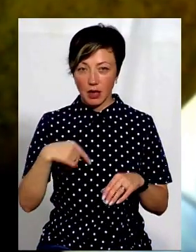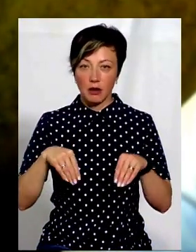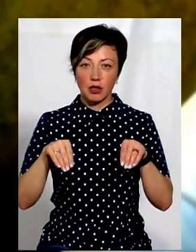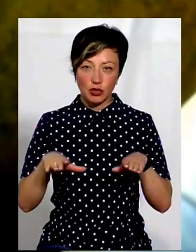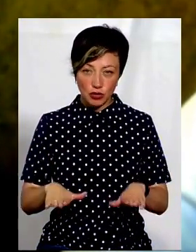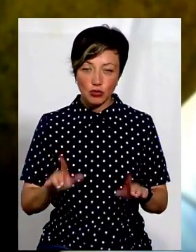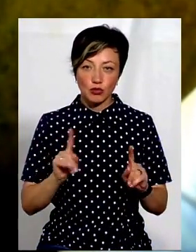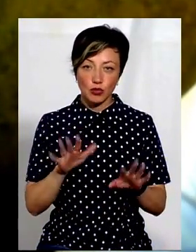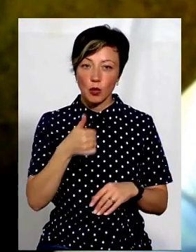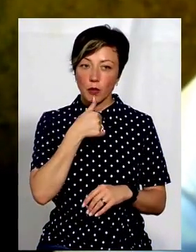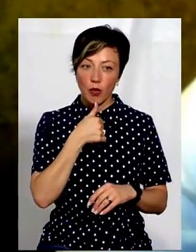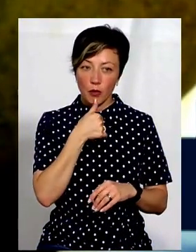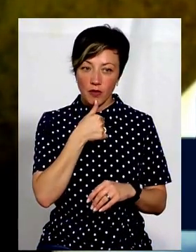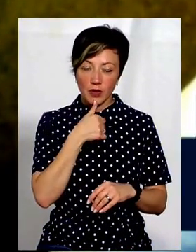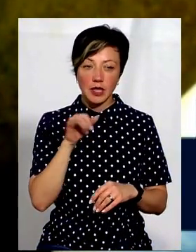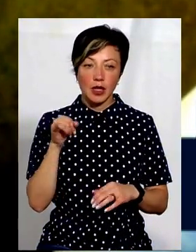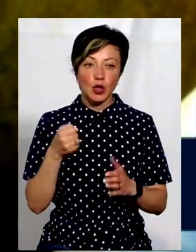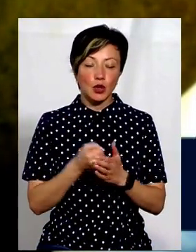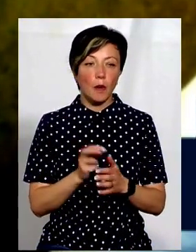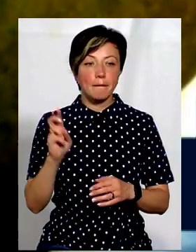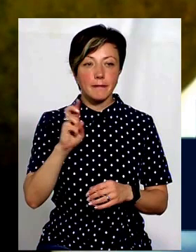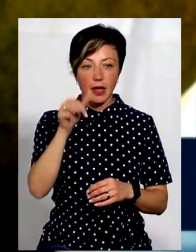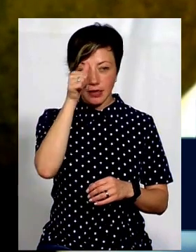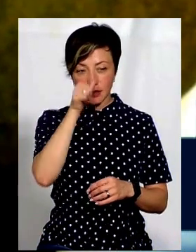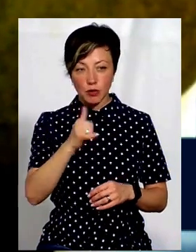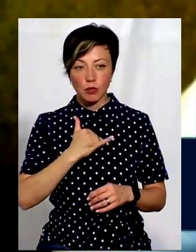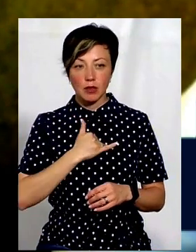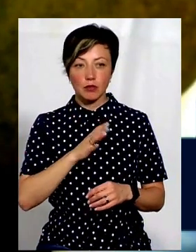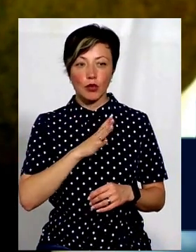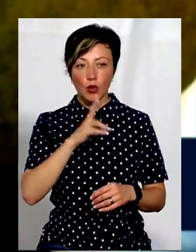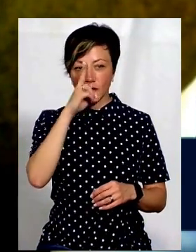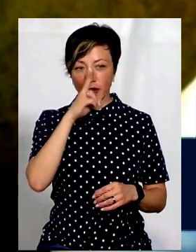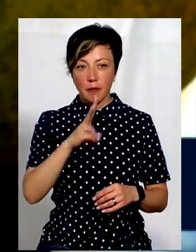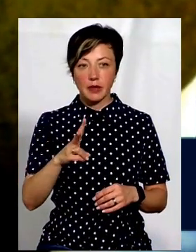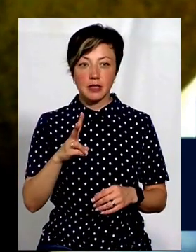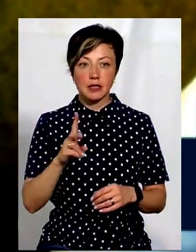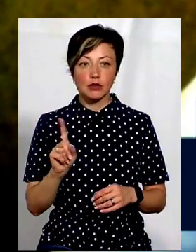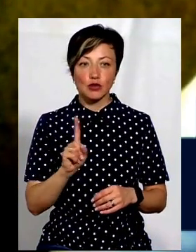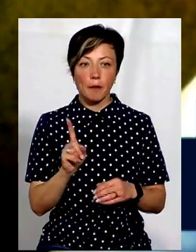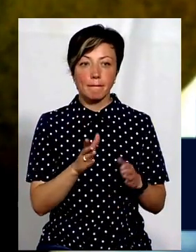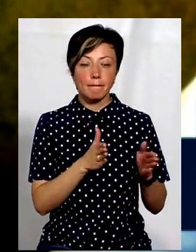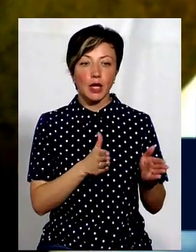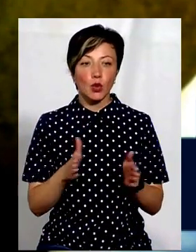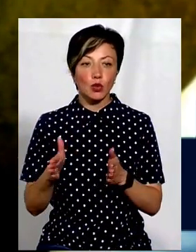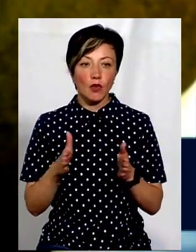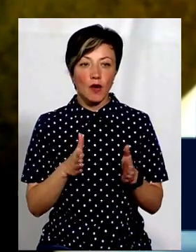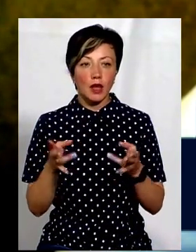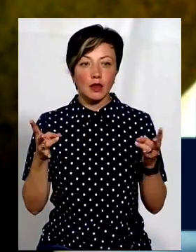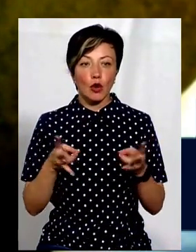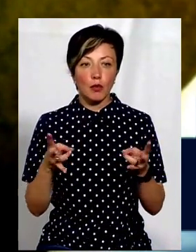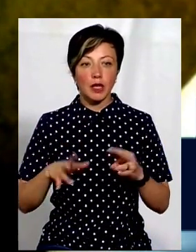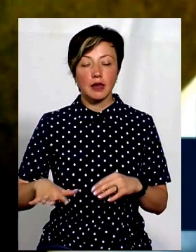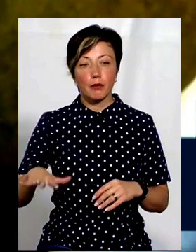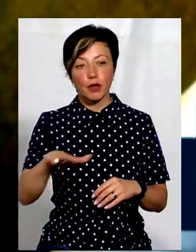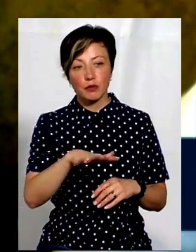рішення, що буду пробувати. І до березня місяця в мене було, тобто, два місяці, щоб підготувати необхідні